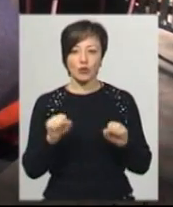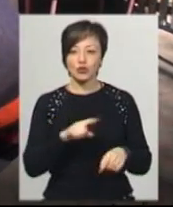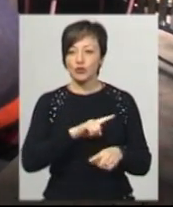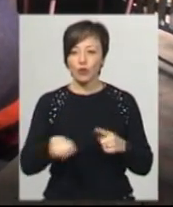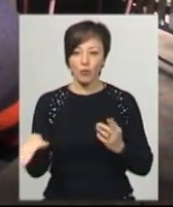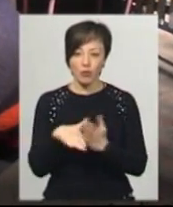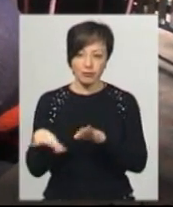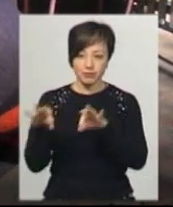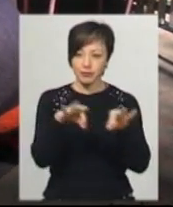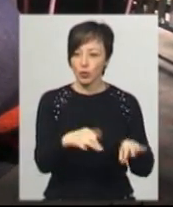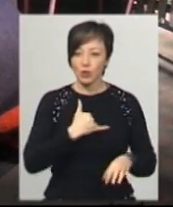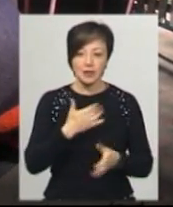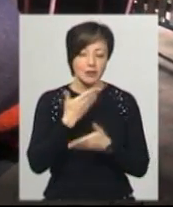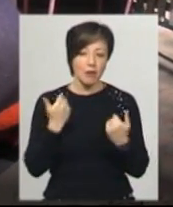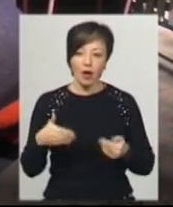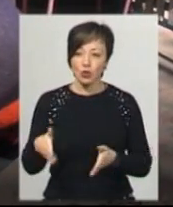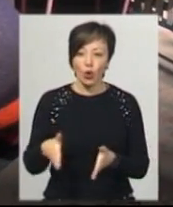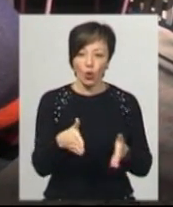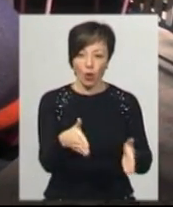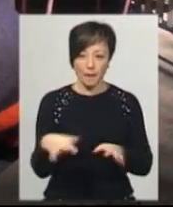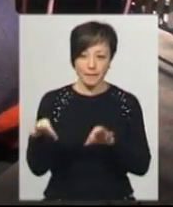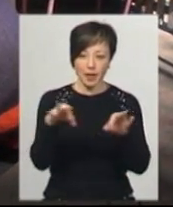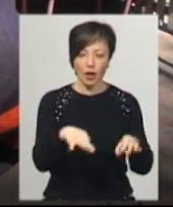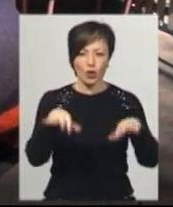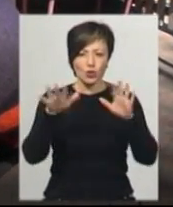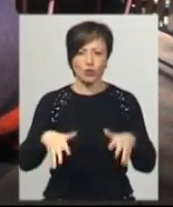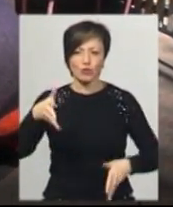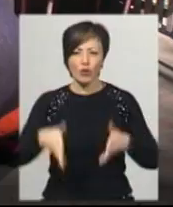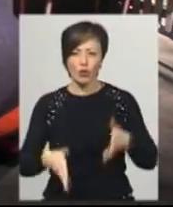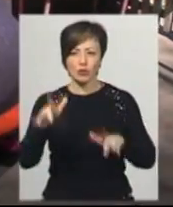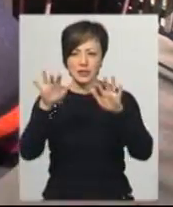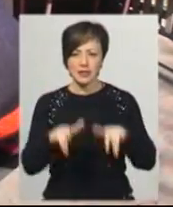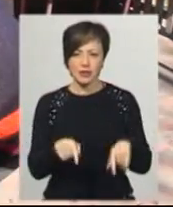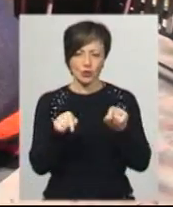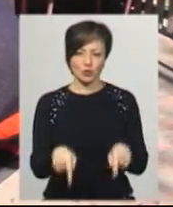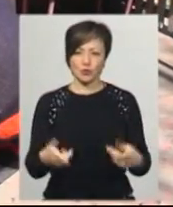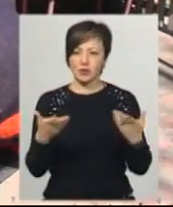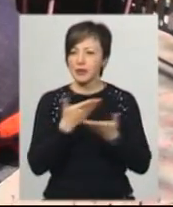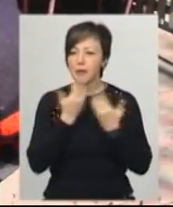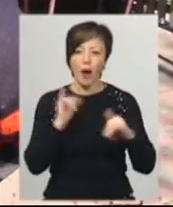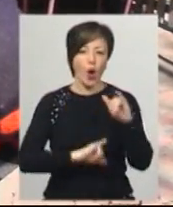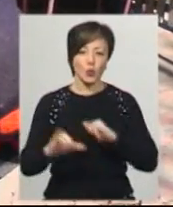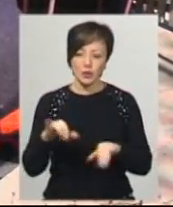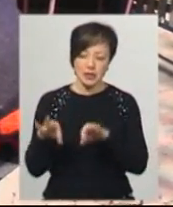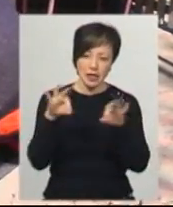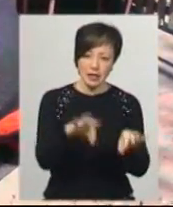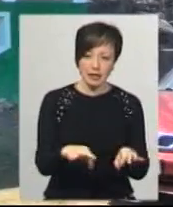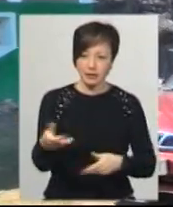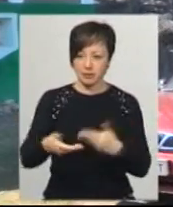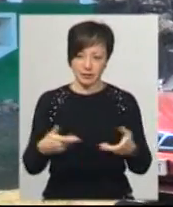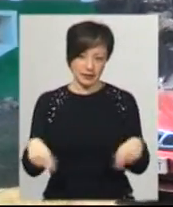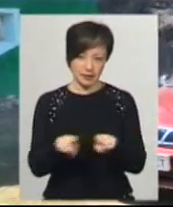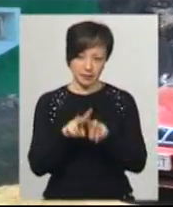помощь приїхала, у нас навіть немає дороги, щоб заїхала. Якщо дощ, болото, сніг, то тут нема куди ні заїхати, ні зайти.